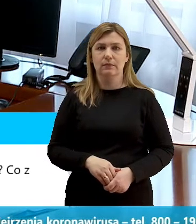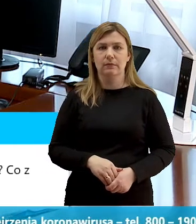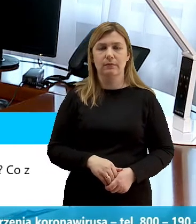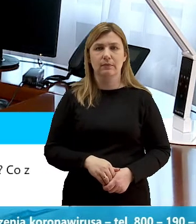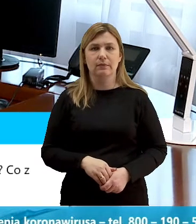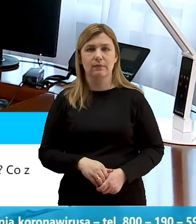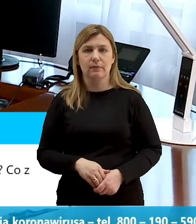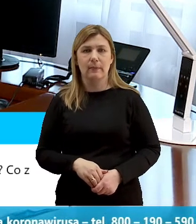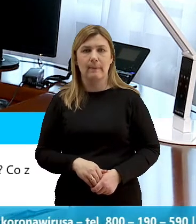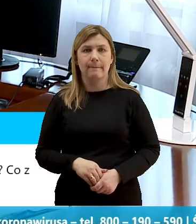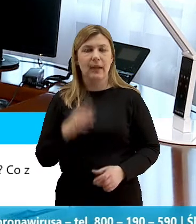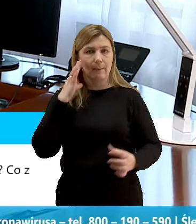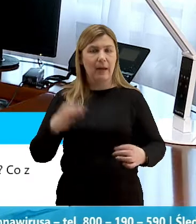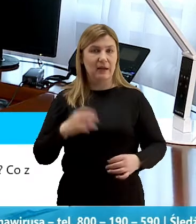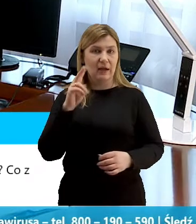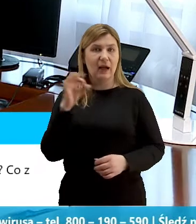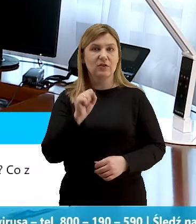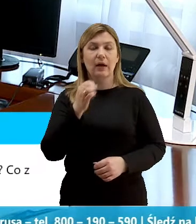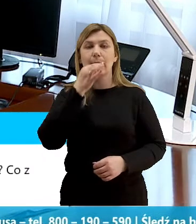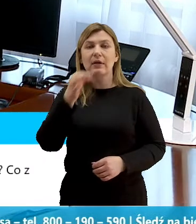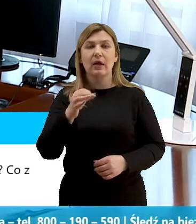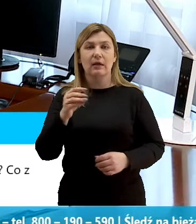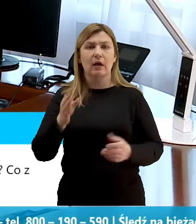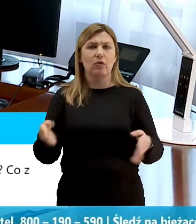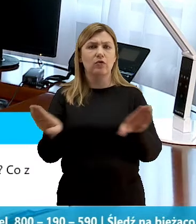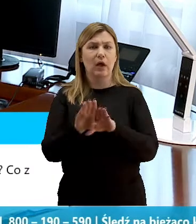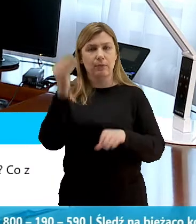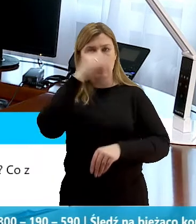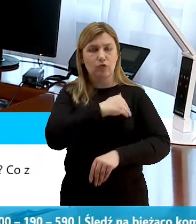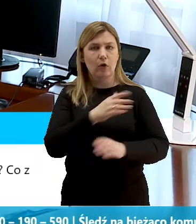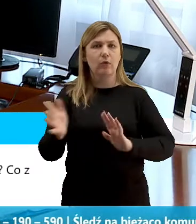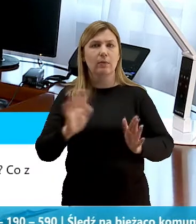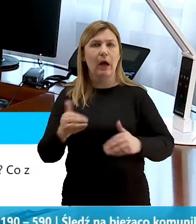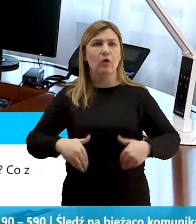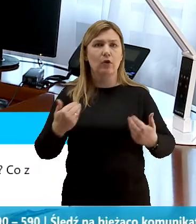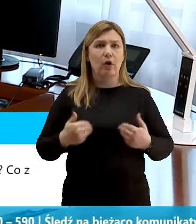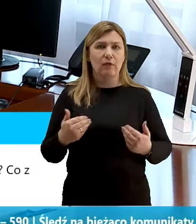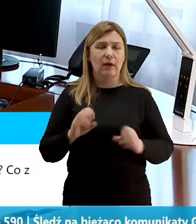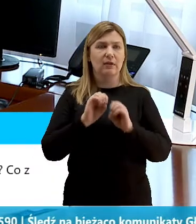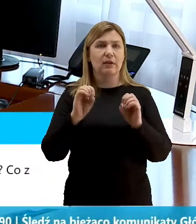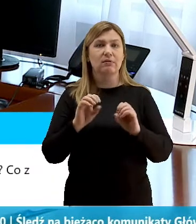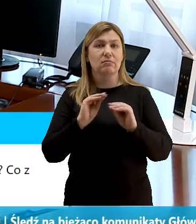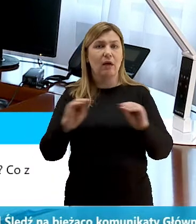Pani Kasia pyta dlaczego zamknięcie szkół jest równe dbanie o zdrowie nauczycieli i dzieci co z pozostałymi